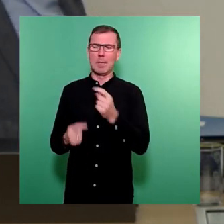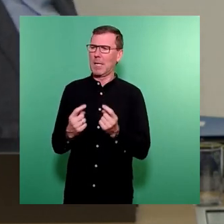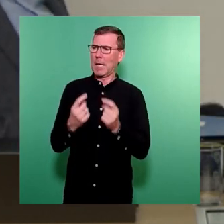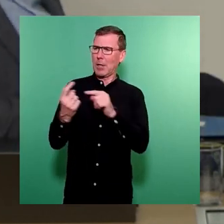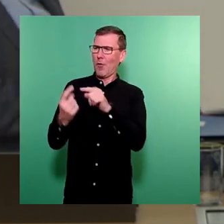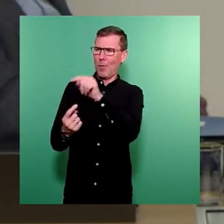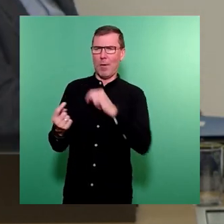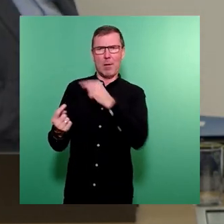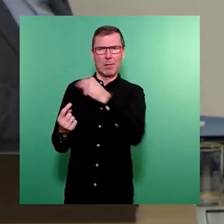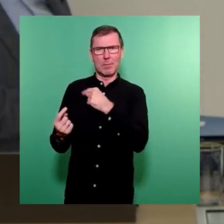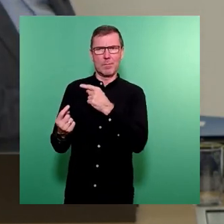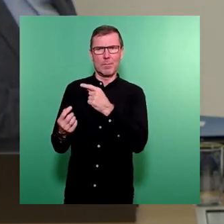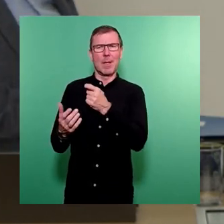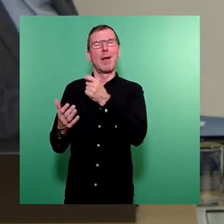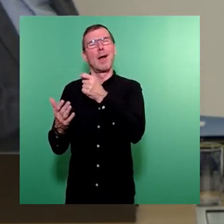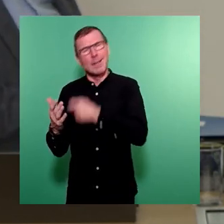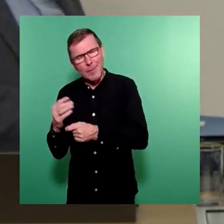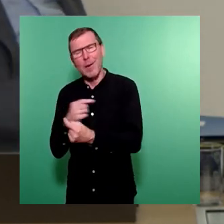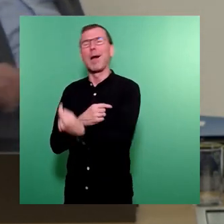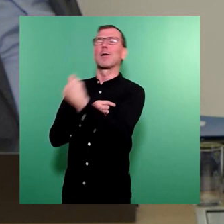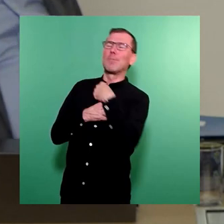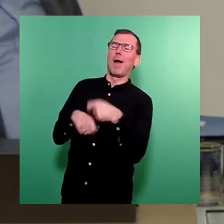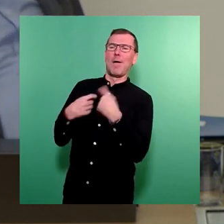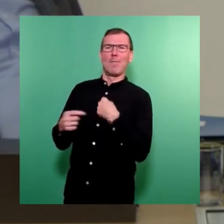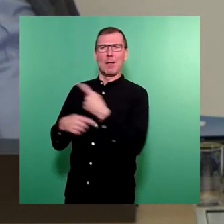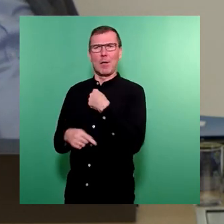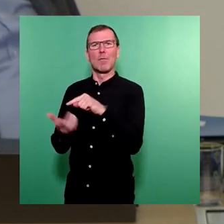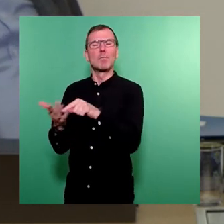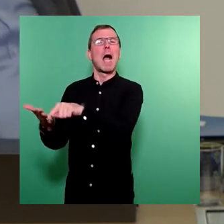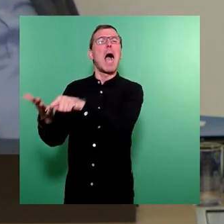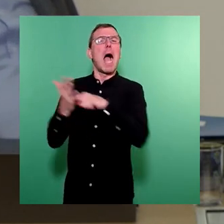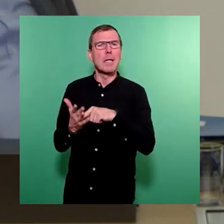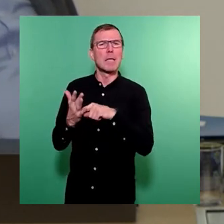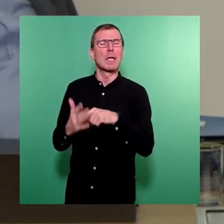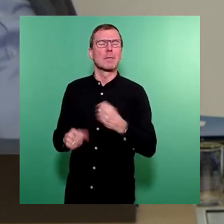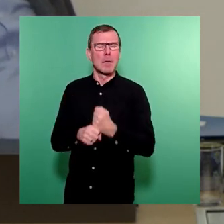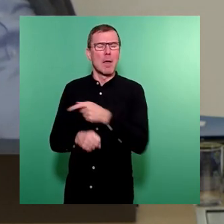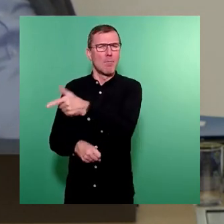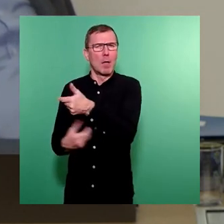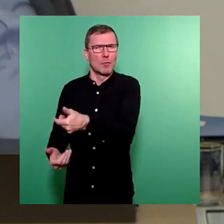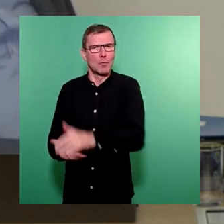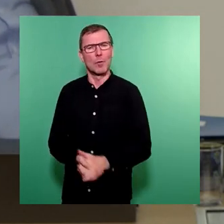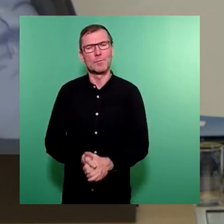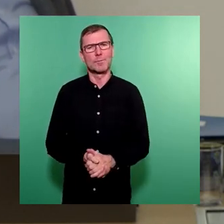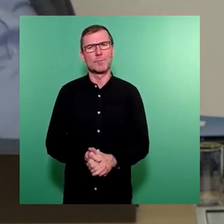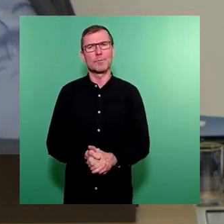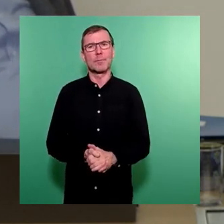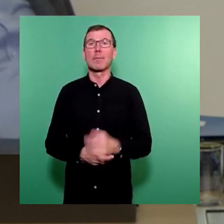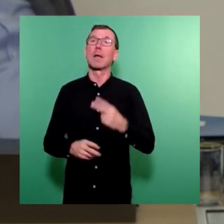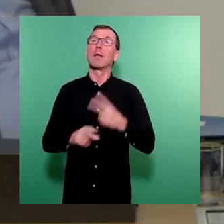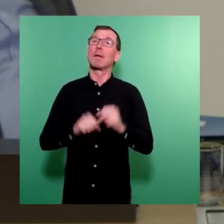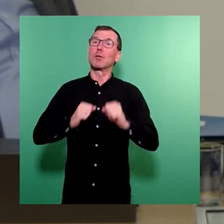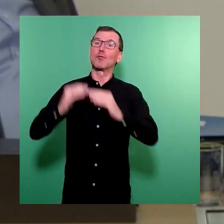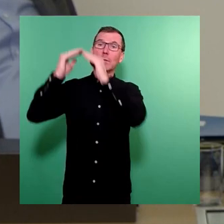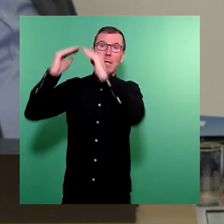Verkäufer anzuzeigen hat und anzeigen wird. Ein Wetterschutzdach ist im